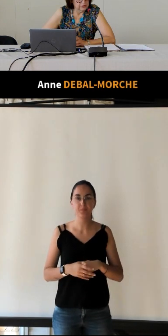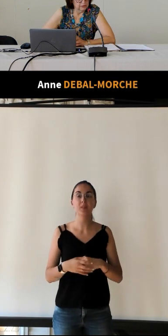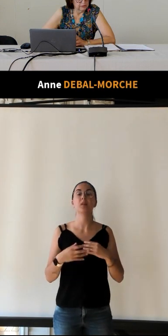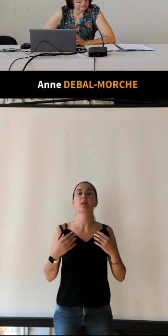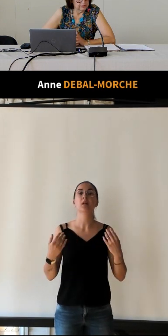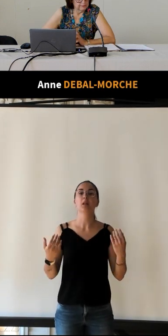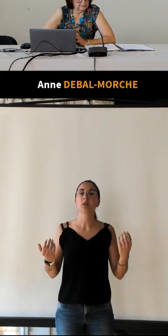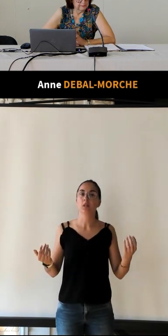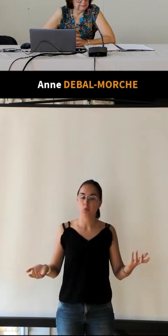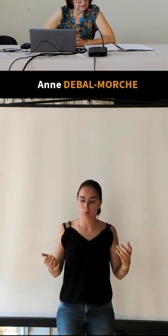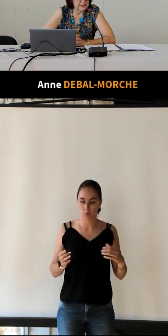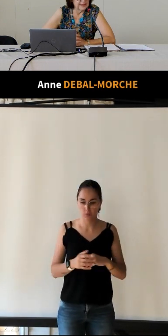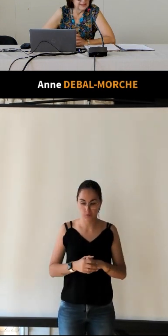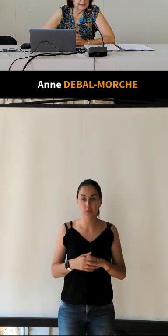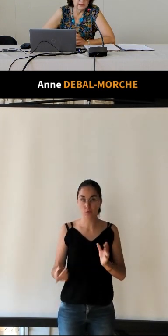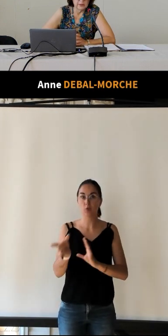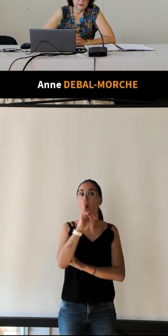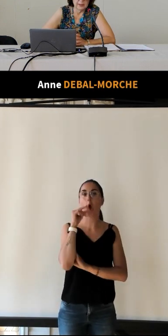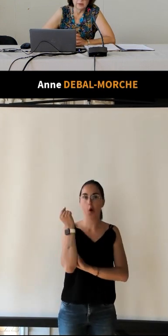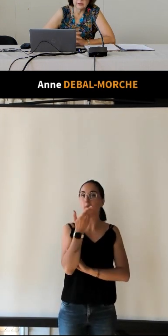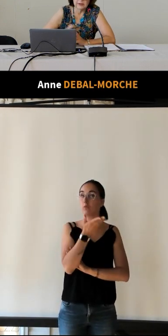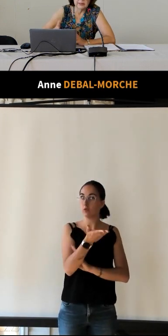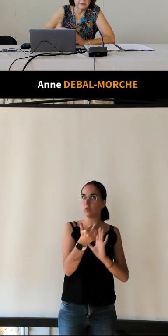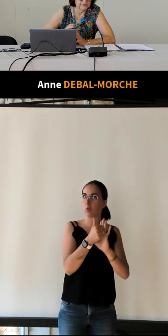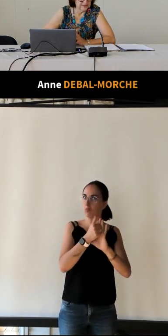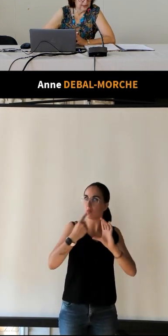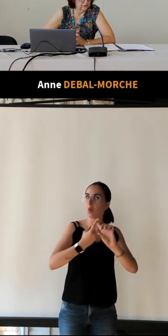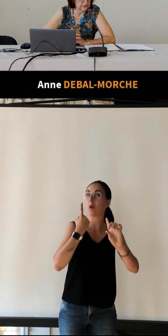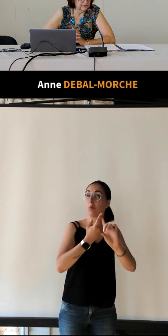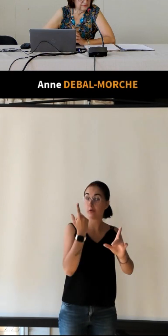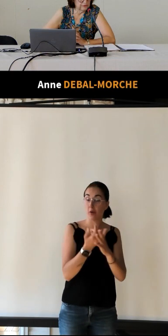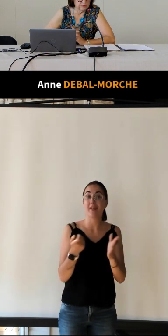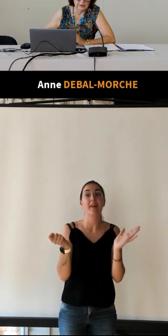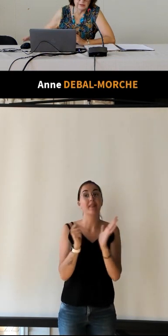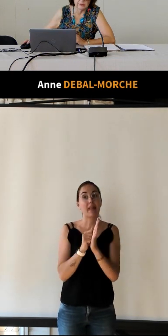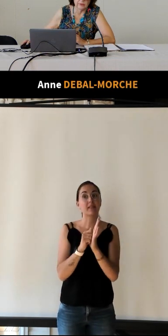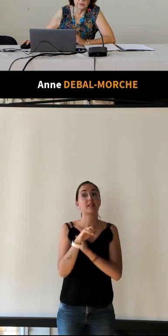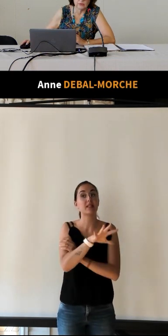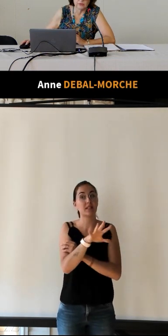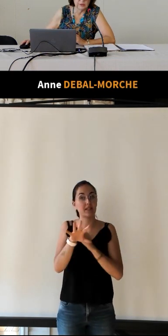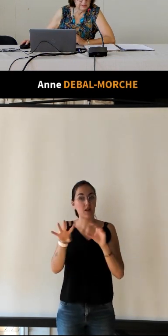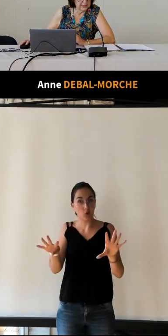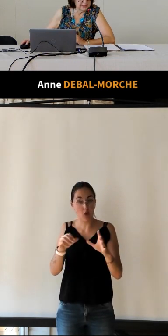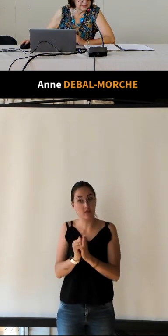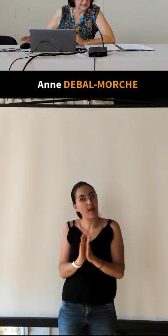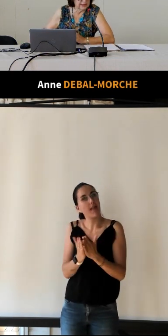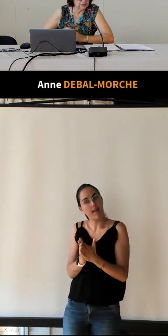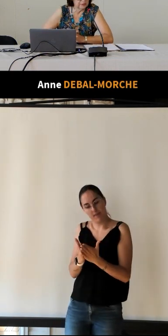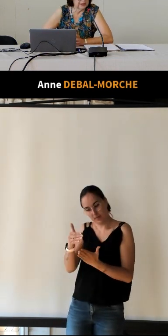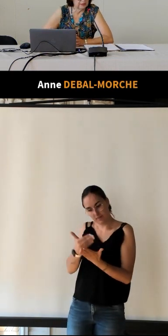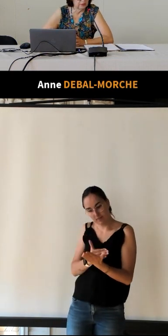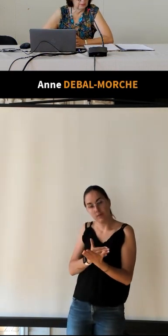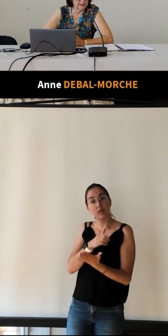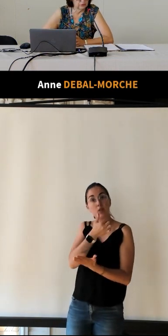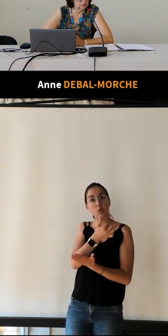Donc Paul Métadier a eu un rôle important et en 1959 donc dans ce document il écrit à l